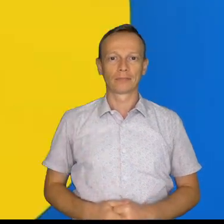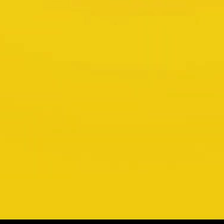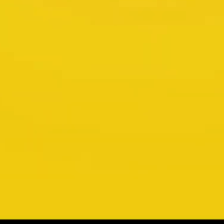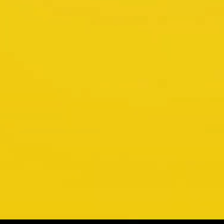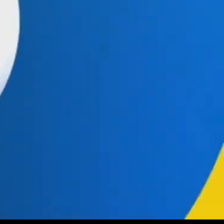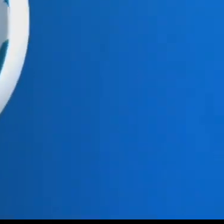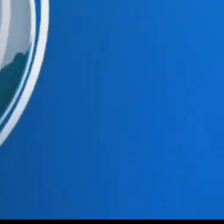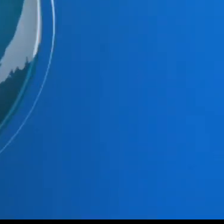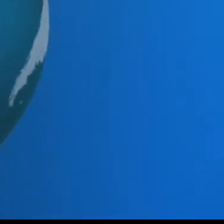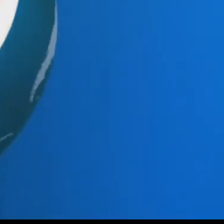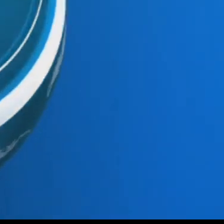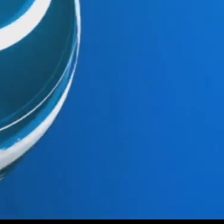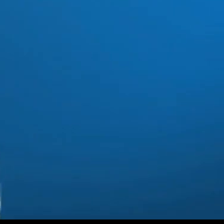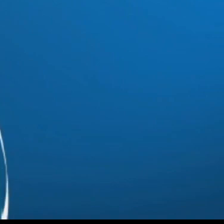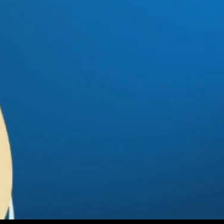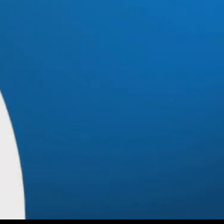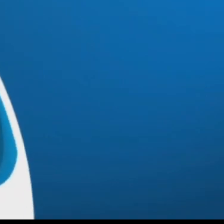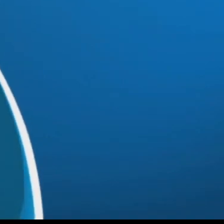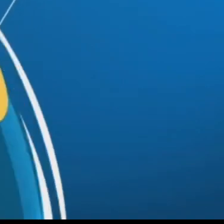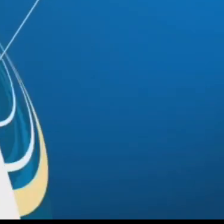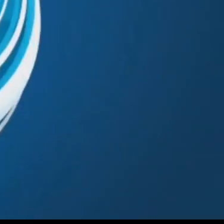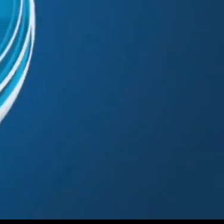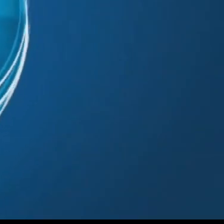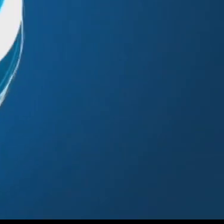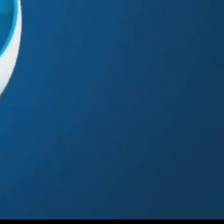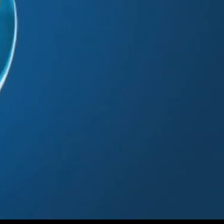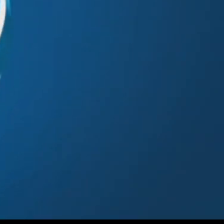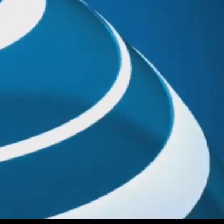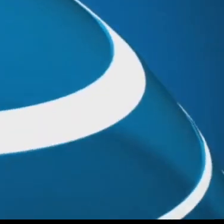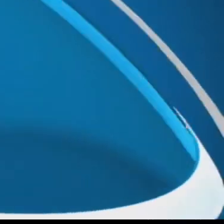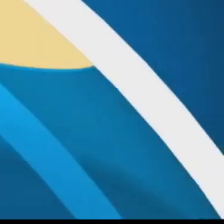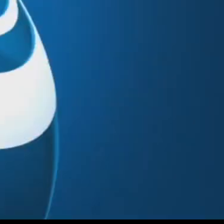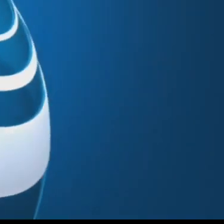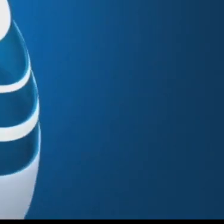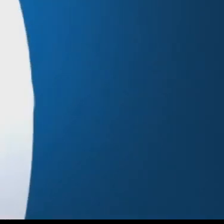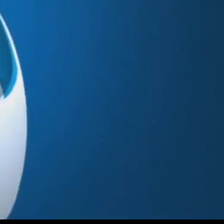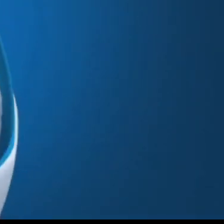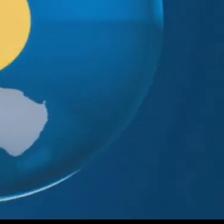-titrage ST' 501